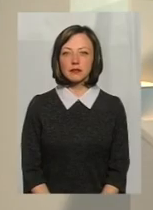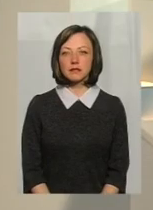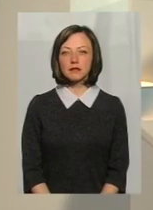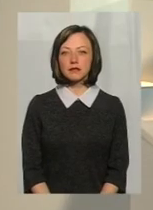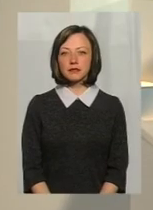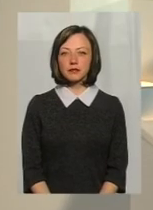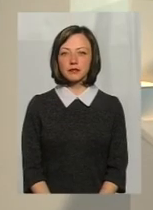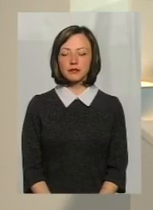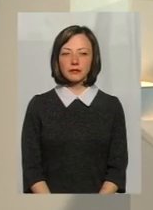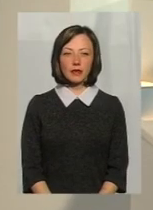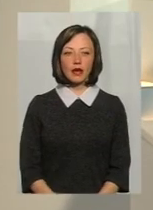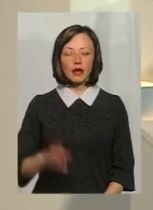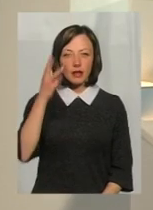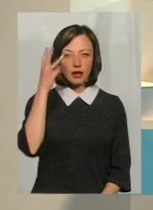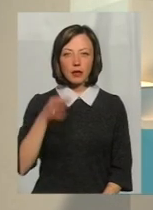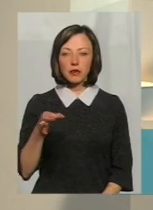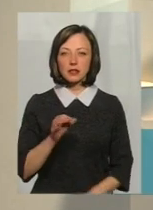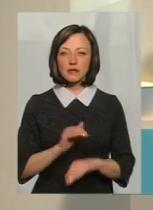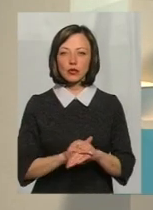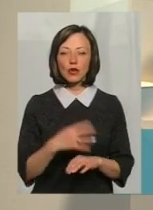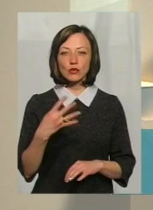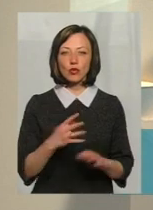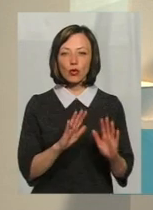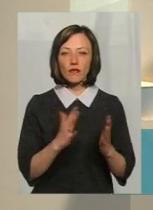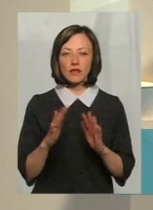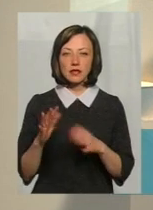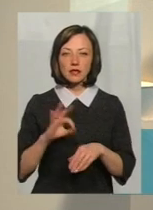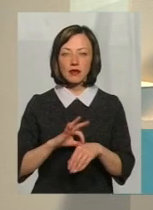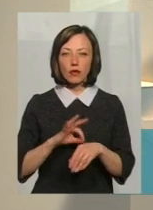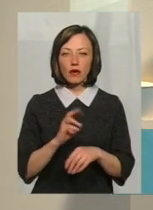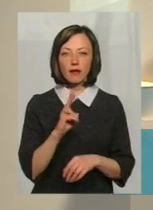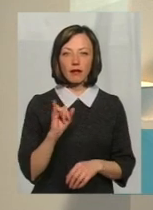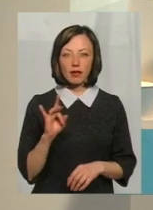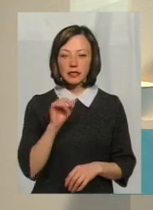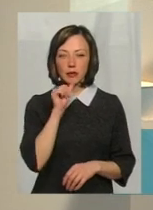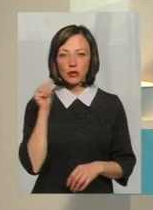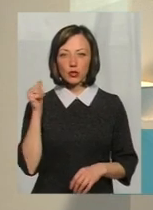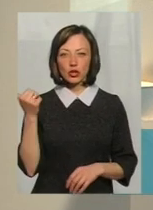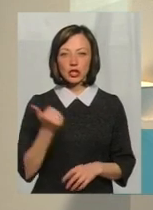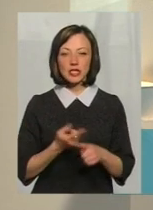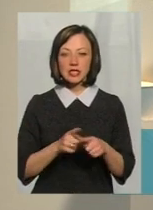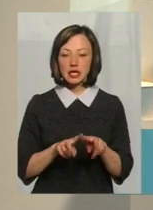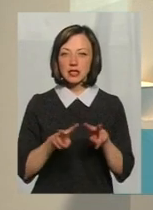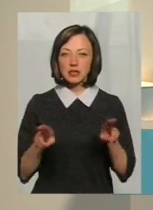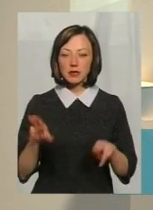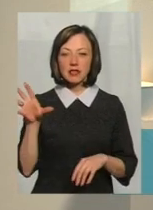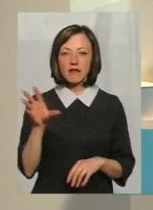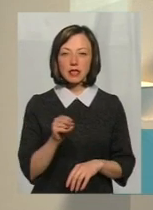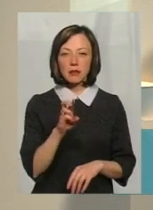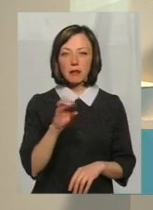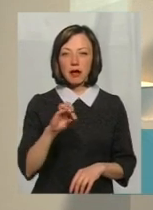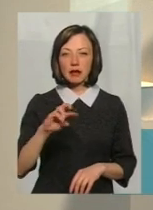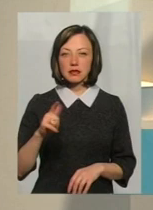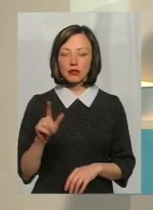На Хмельниччині зафіксували 40 випадків захворювання на кір за минулий тиждень. Це стільки, як за весь березень,